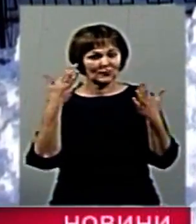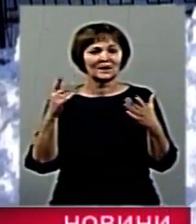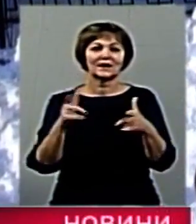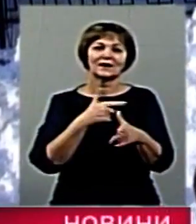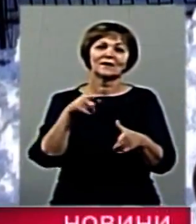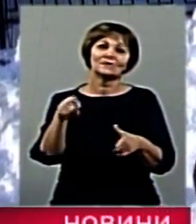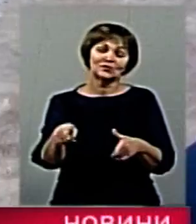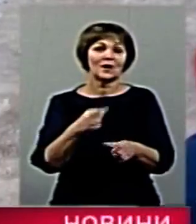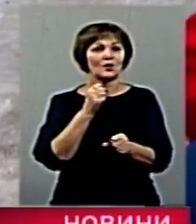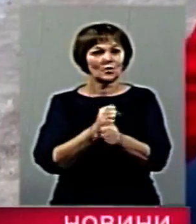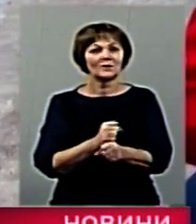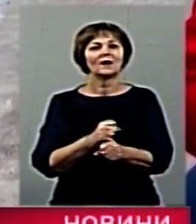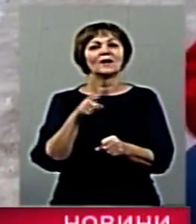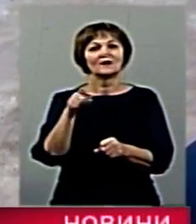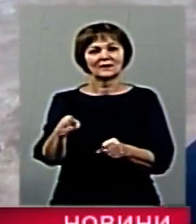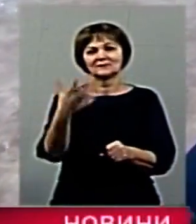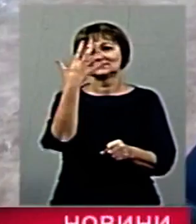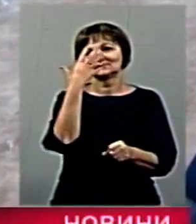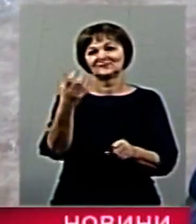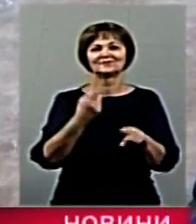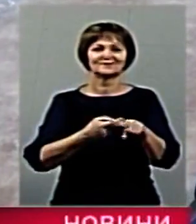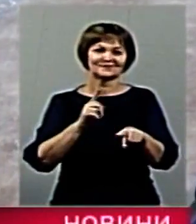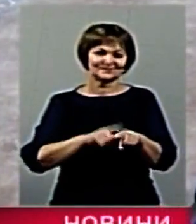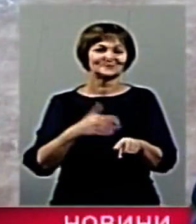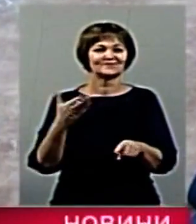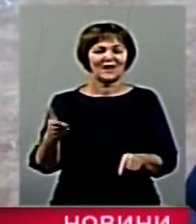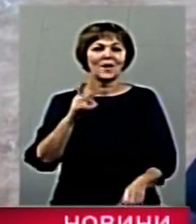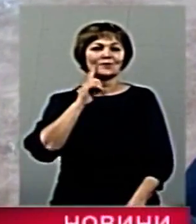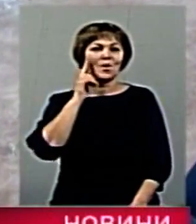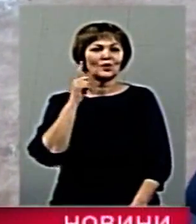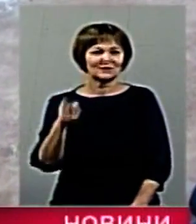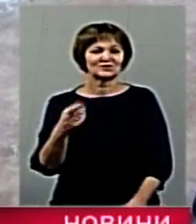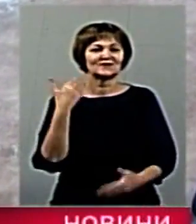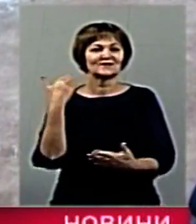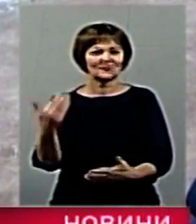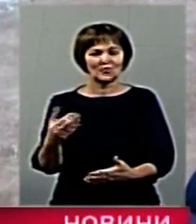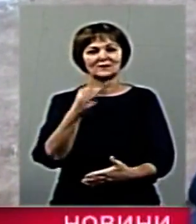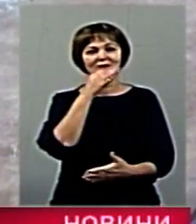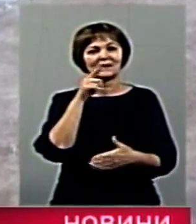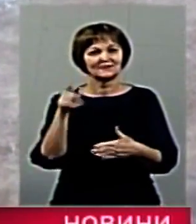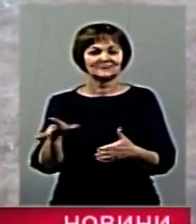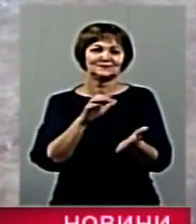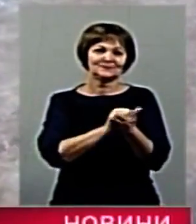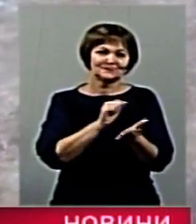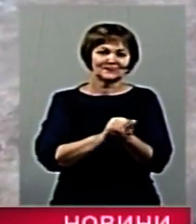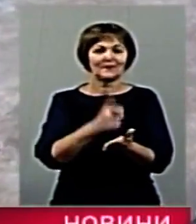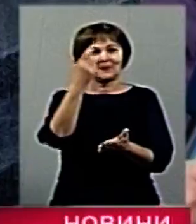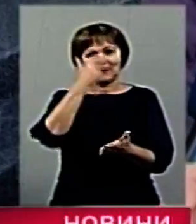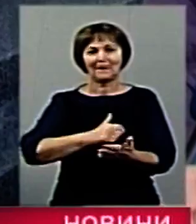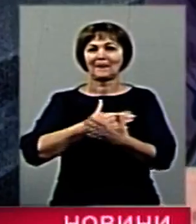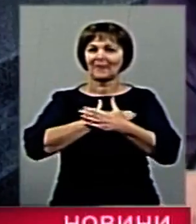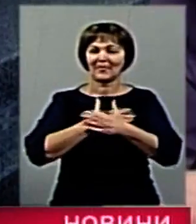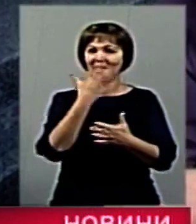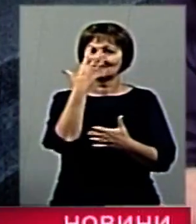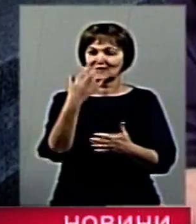чи роблять вони селфі? Селфі – це ж молодіжне направлення, люблю ці фотографуватися.